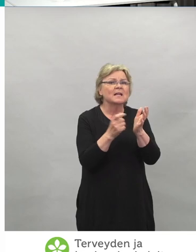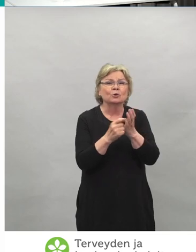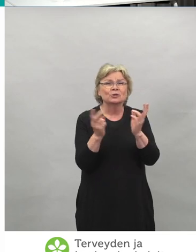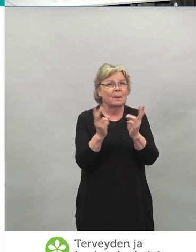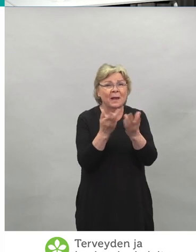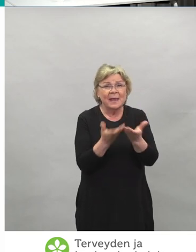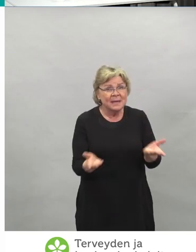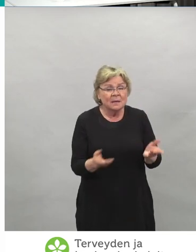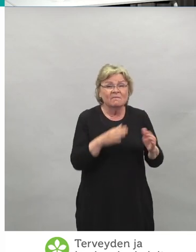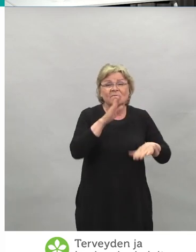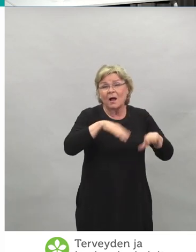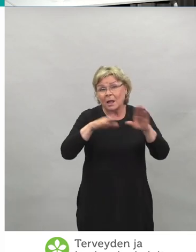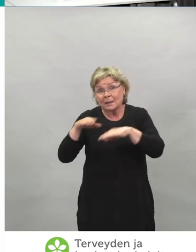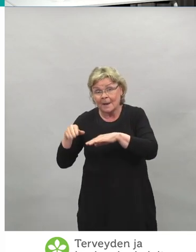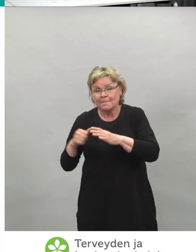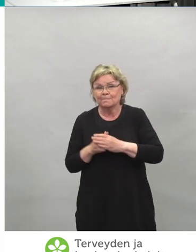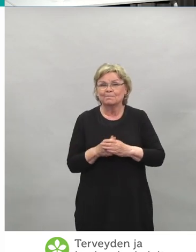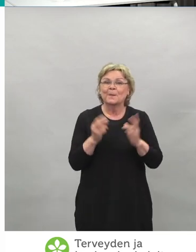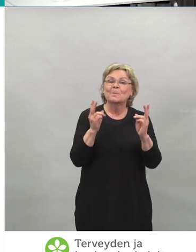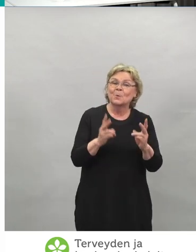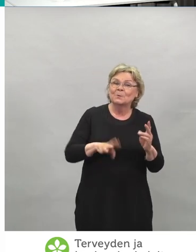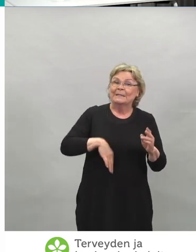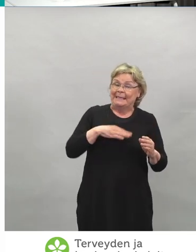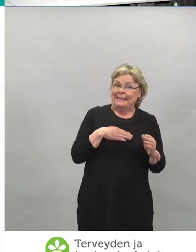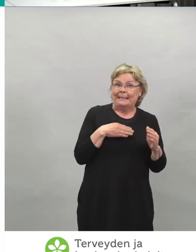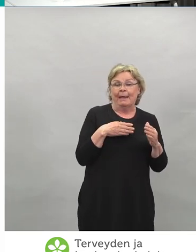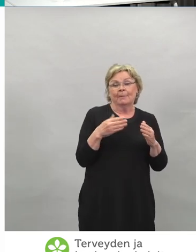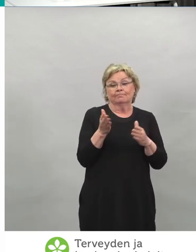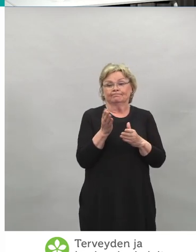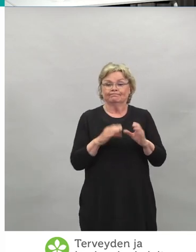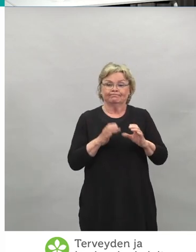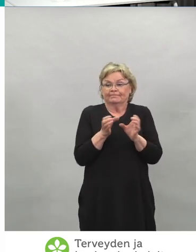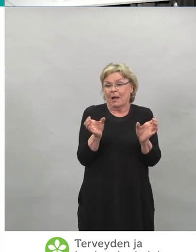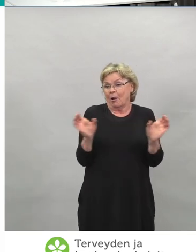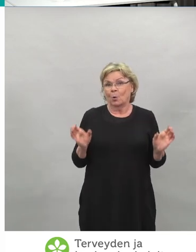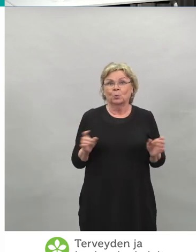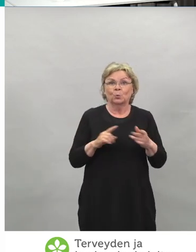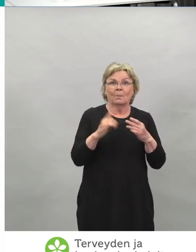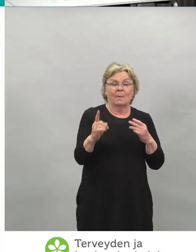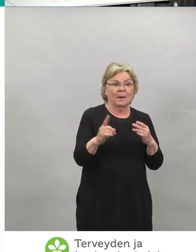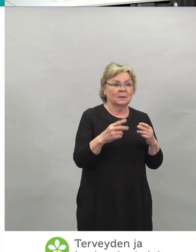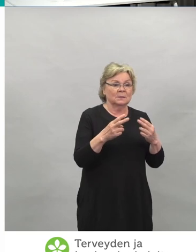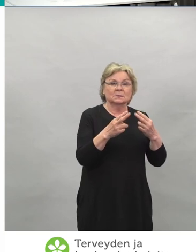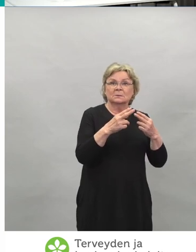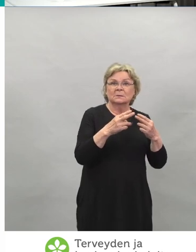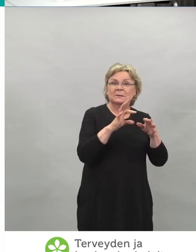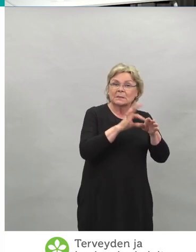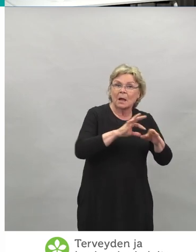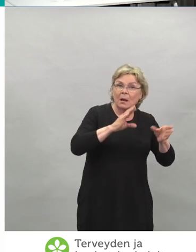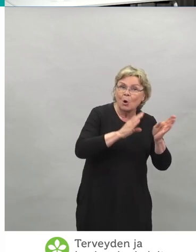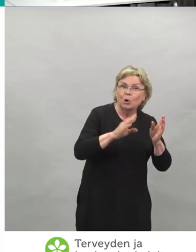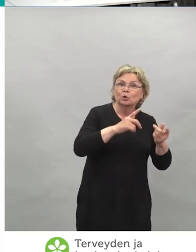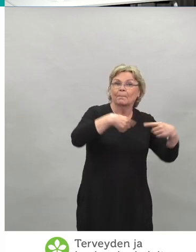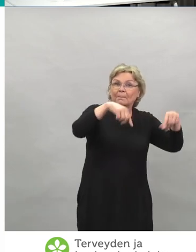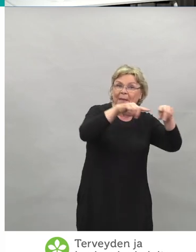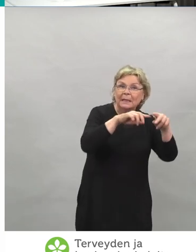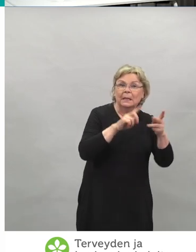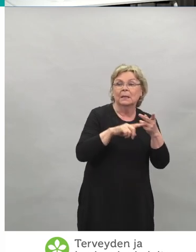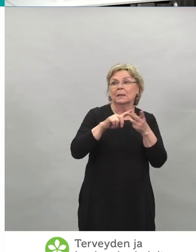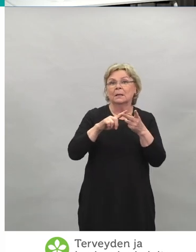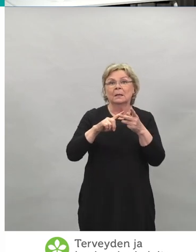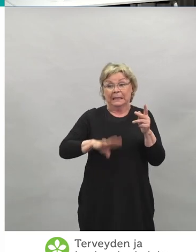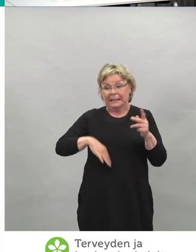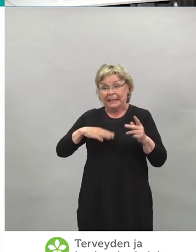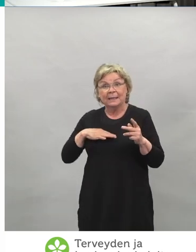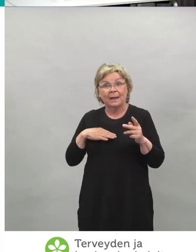Sitten tosiaan tämä jikejakauma eri sairaanhoitopiireissä, eri kunnissa. Siellä on paljon rokotettu semmoisissa